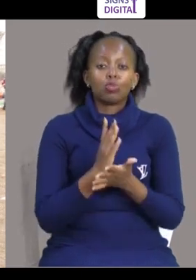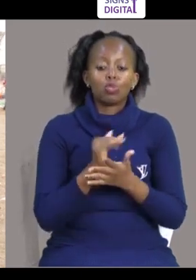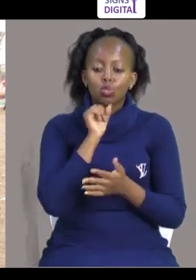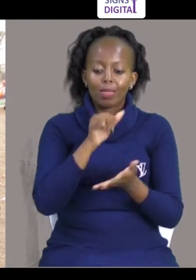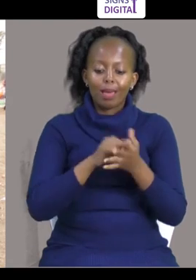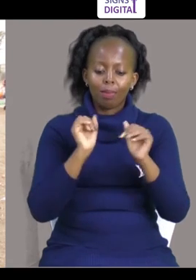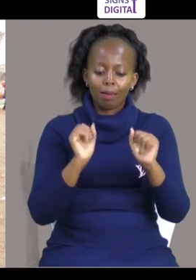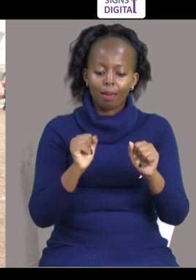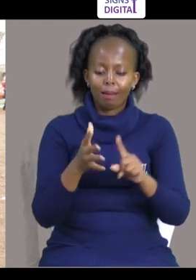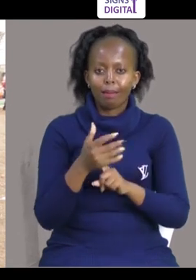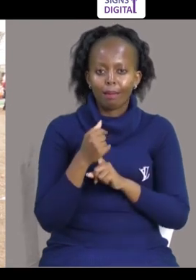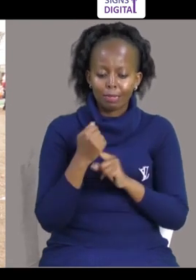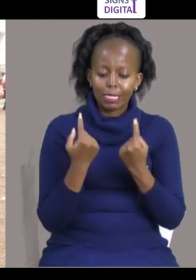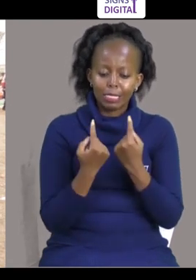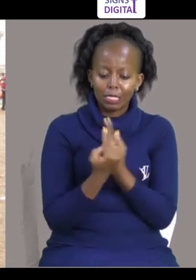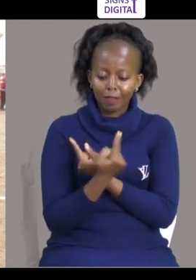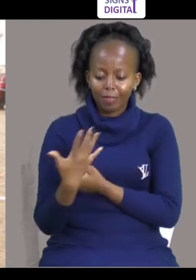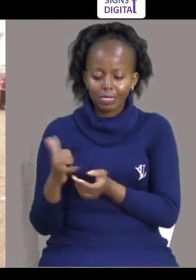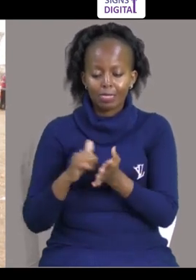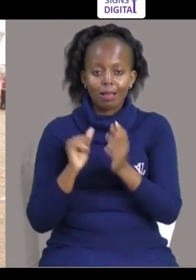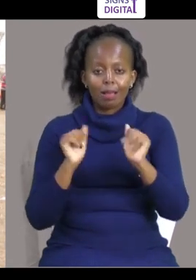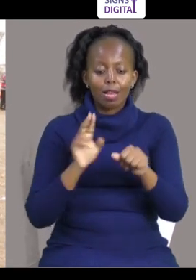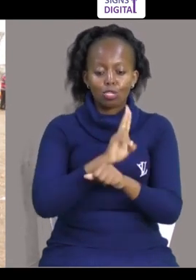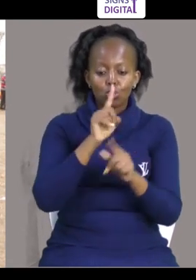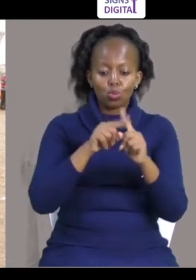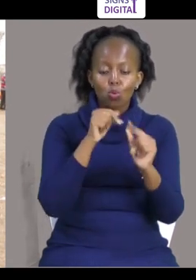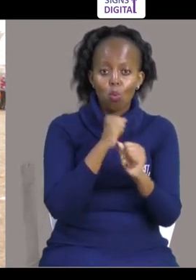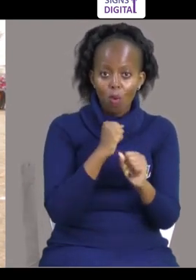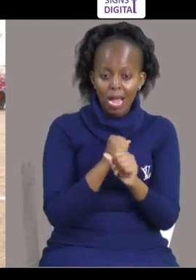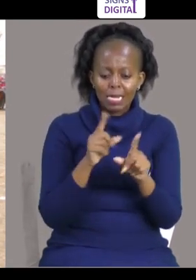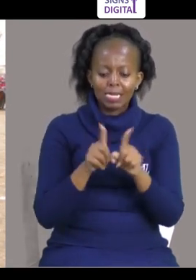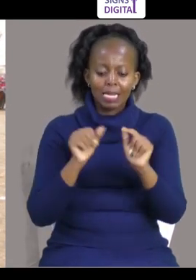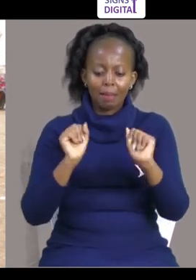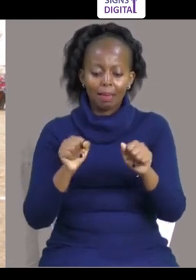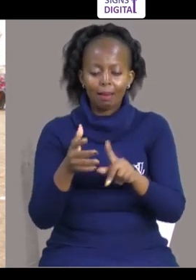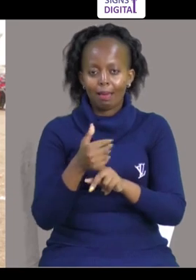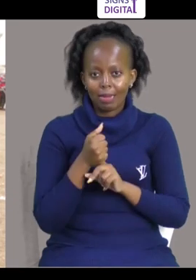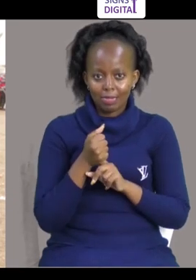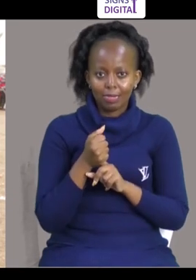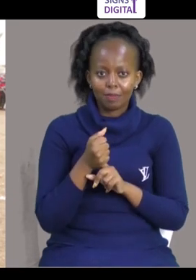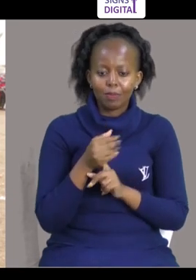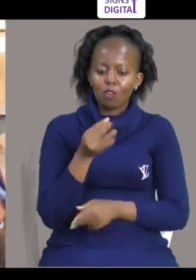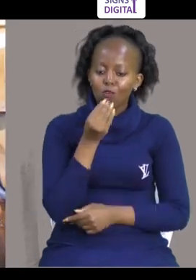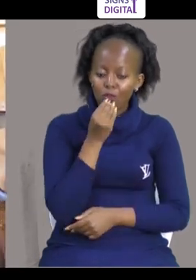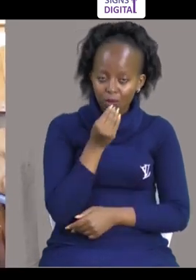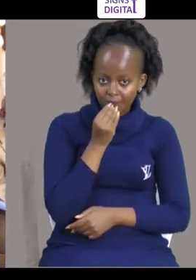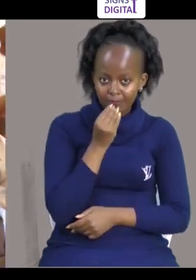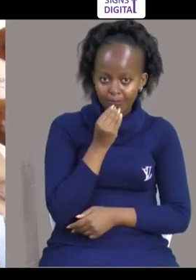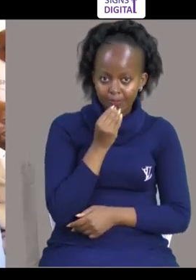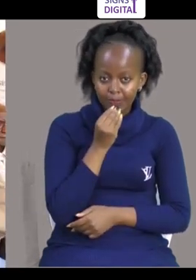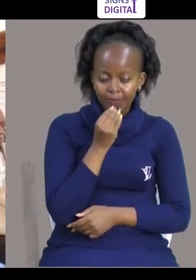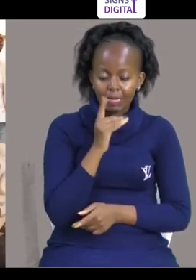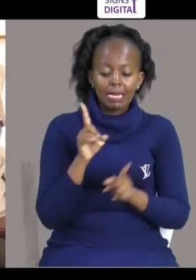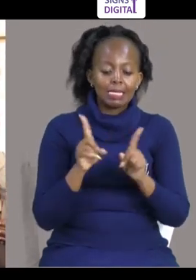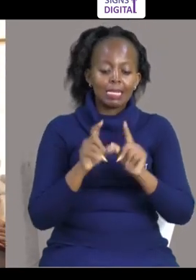Angalao Oweze Kupata Vifaza Kazi Oweze Kupata Mambo Ya